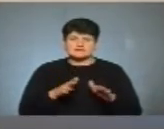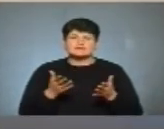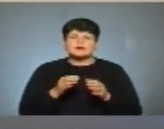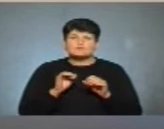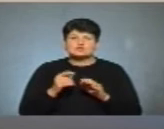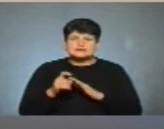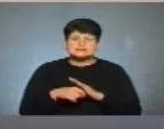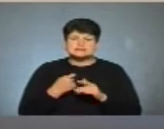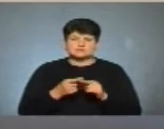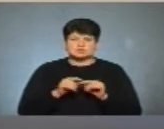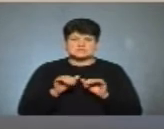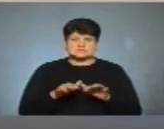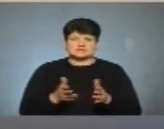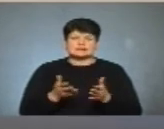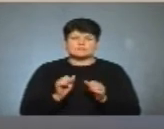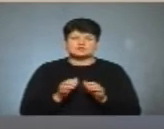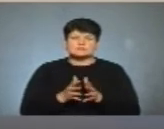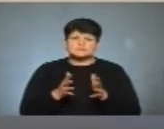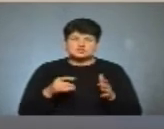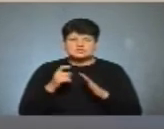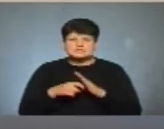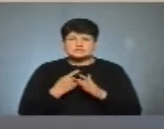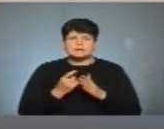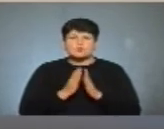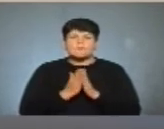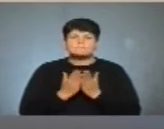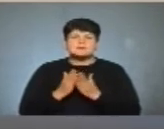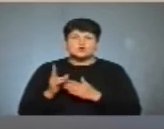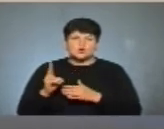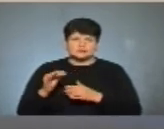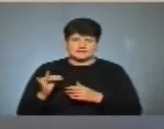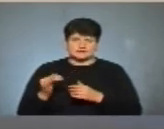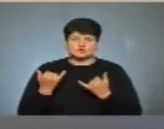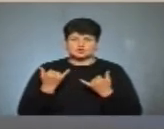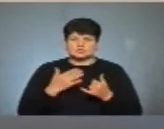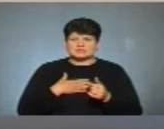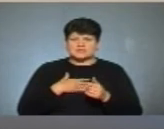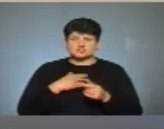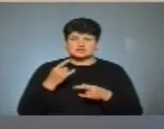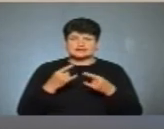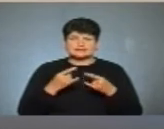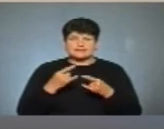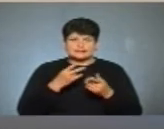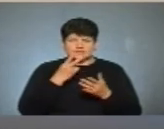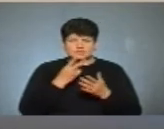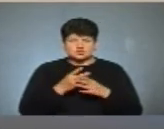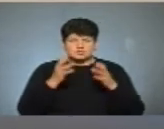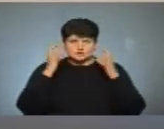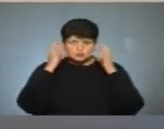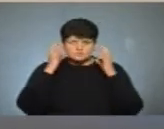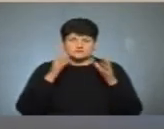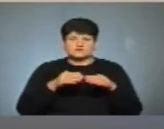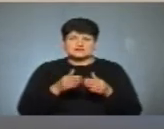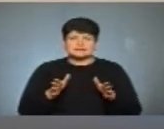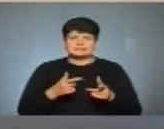можна дізнатися про ці заходи? Де можна більше дізнатися про самі бібліотеки? Бо я думаю, що сьогодні наші телеглядачі, радіослухачі відкрили